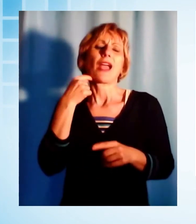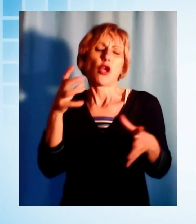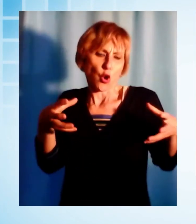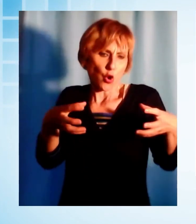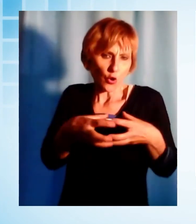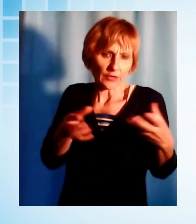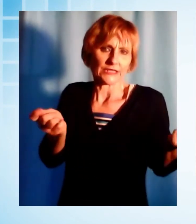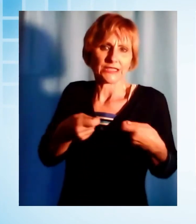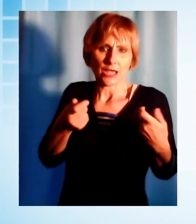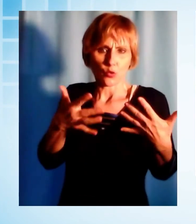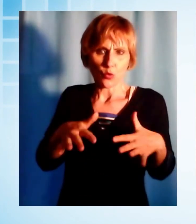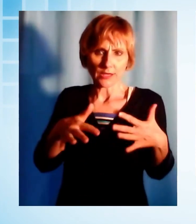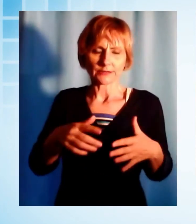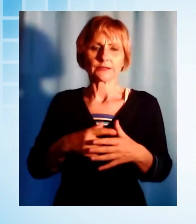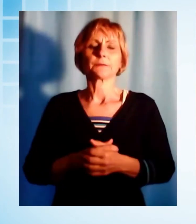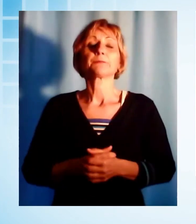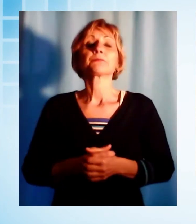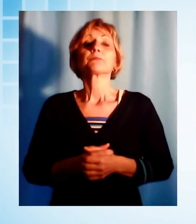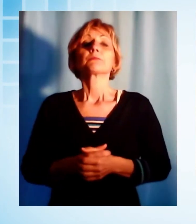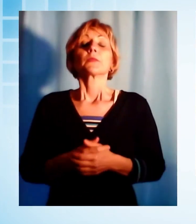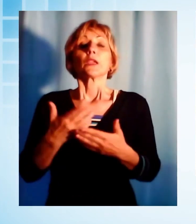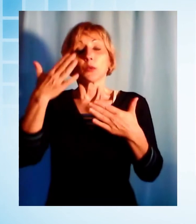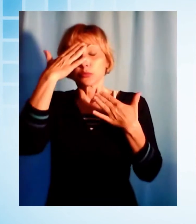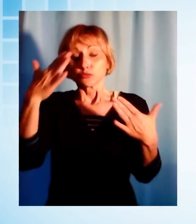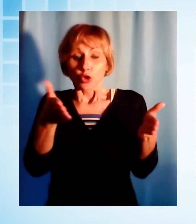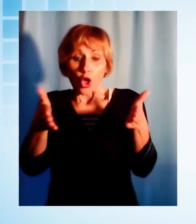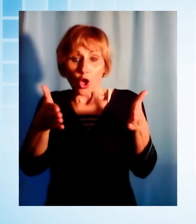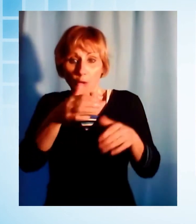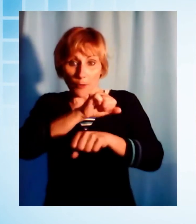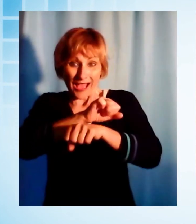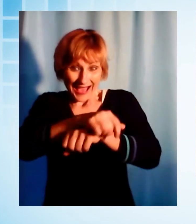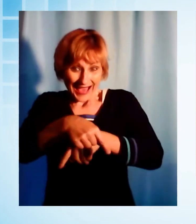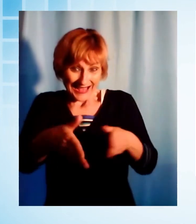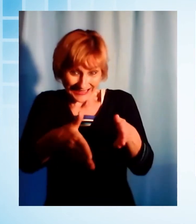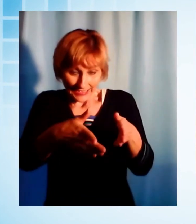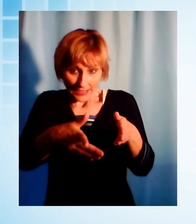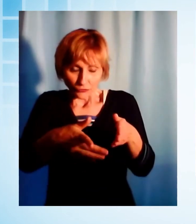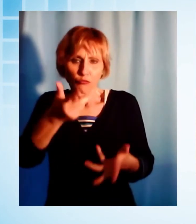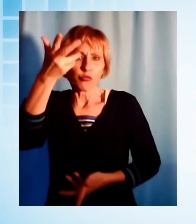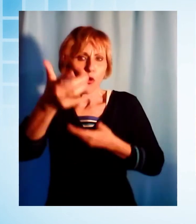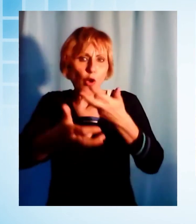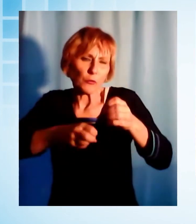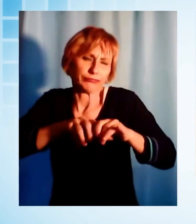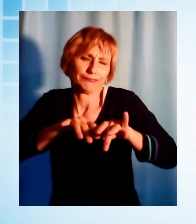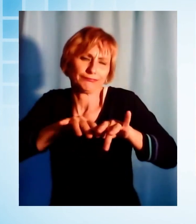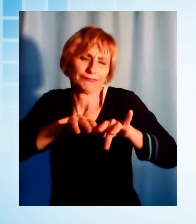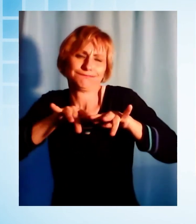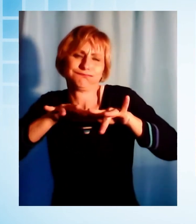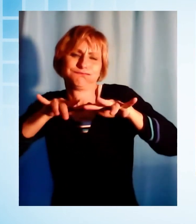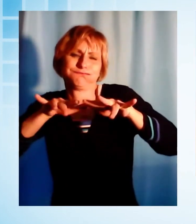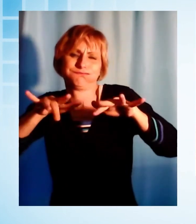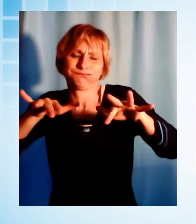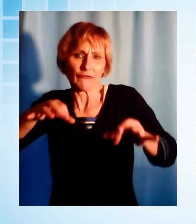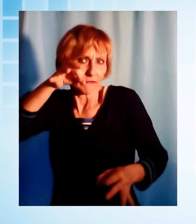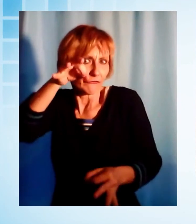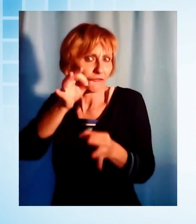Purtroppo, mentre venivano svolti gli atti per l'arresto, il fuoco si è esteso con incredibile velocità, favorito dal vento e dall'asperità